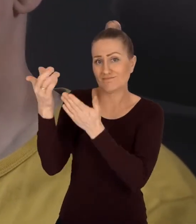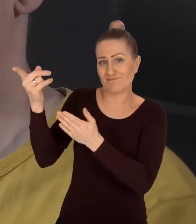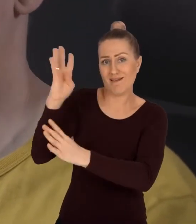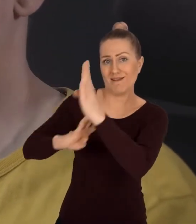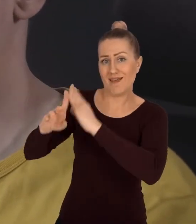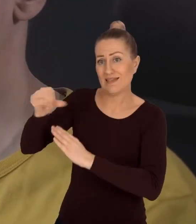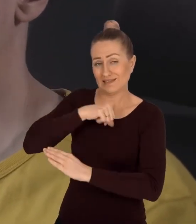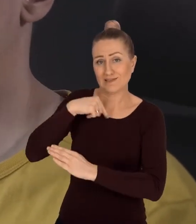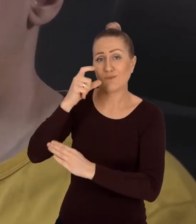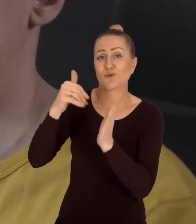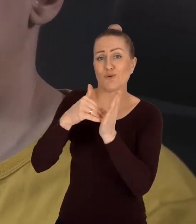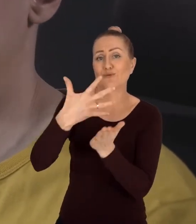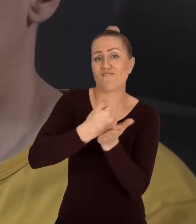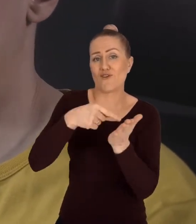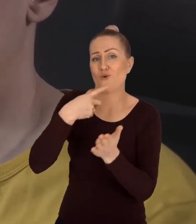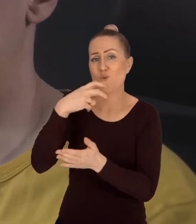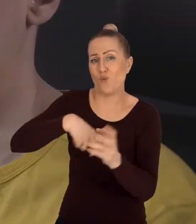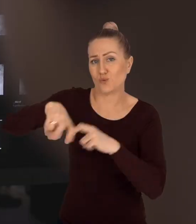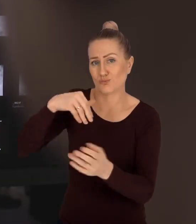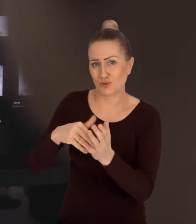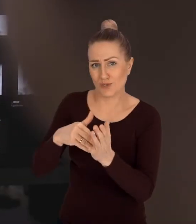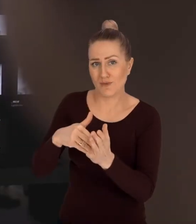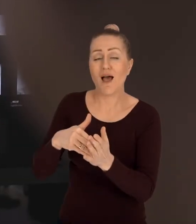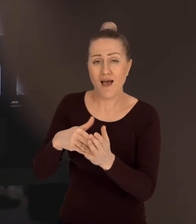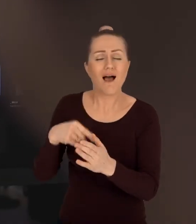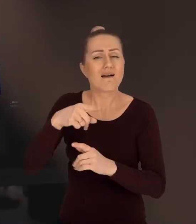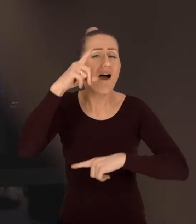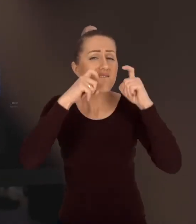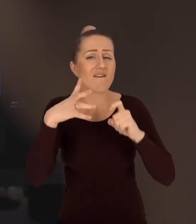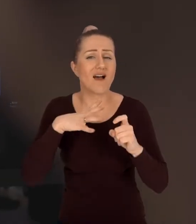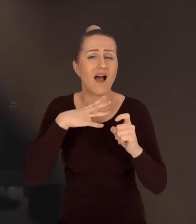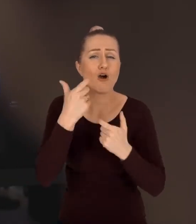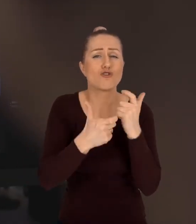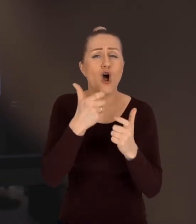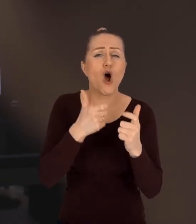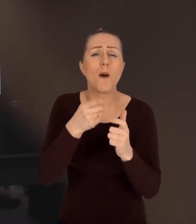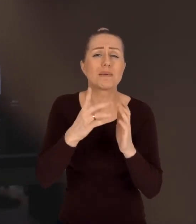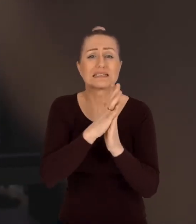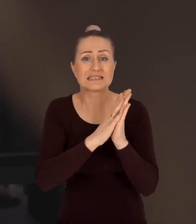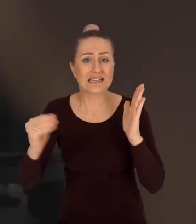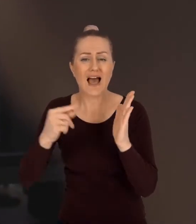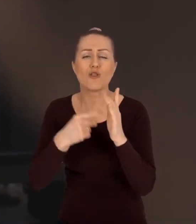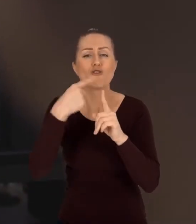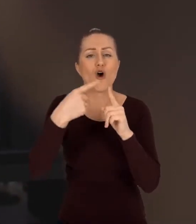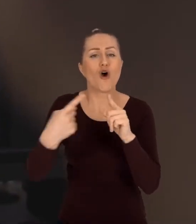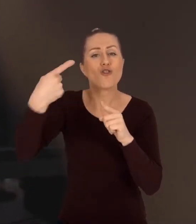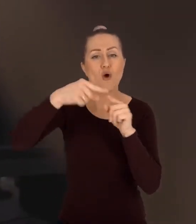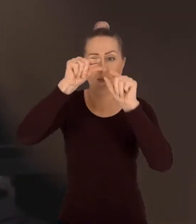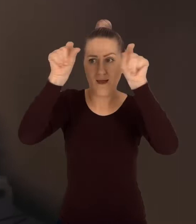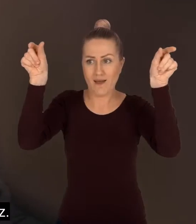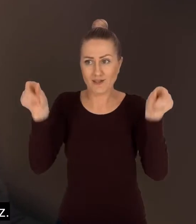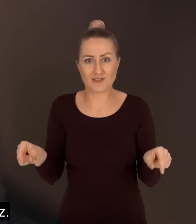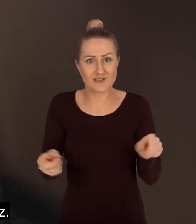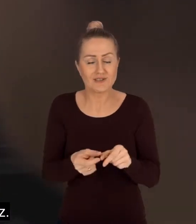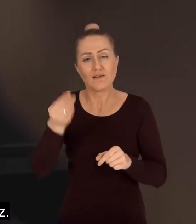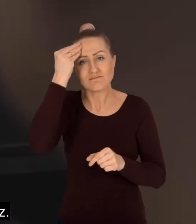dalszym etapie klient, który tego obrazu będzie używał. Obiekty fotograficzne warto skanować drobną zakładką pustej przestrzeni,